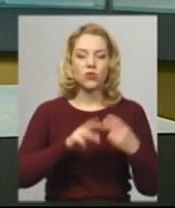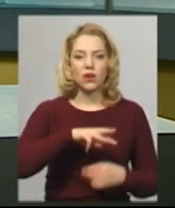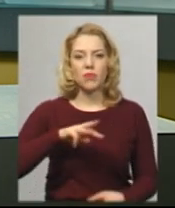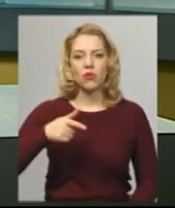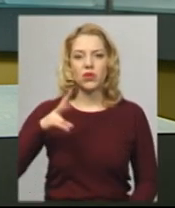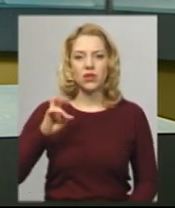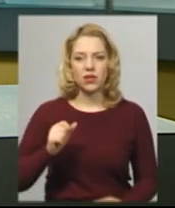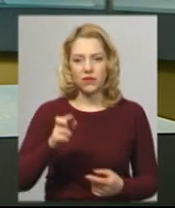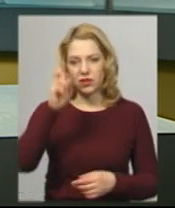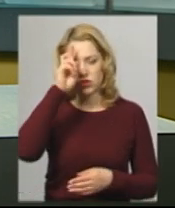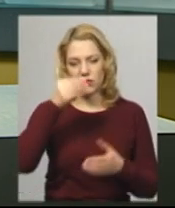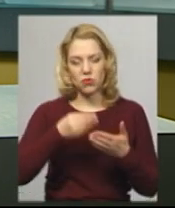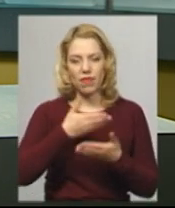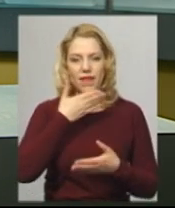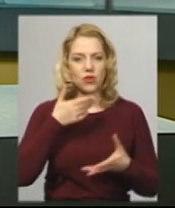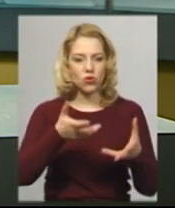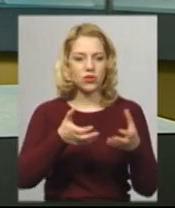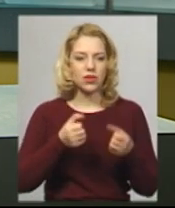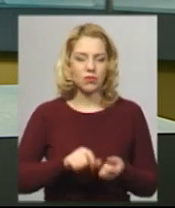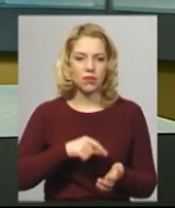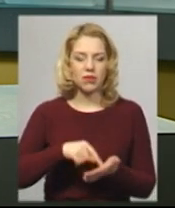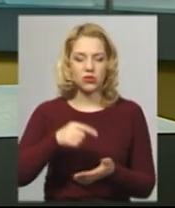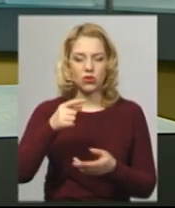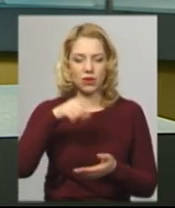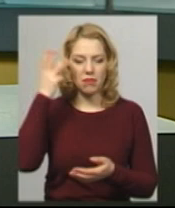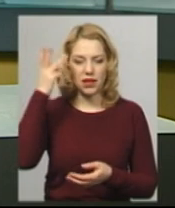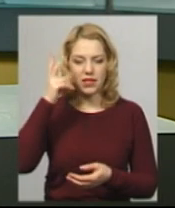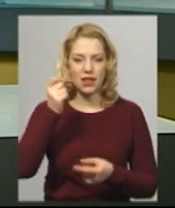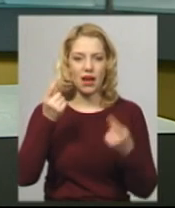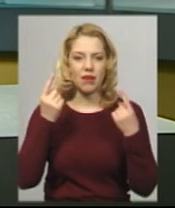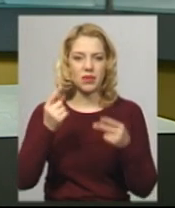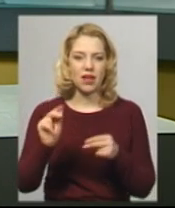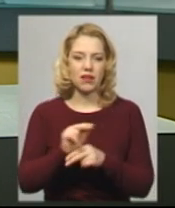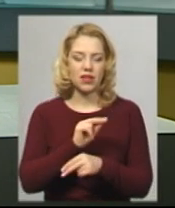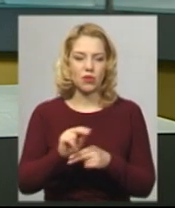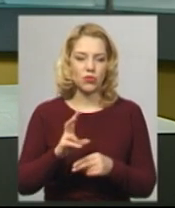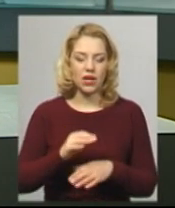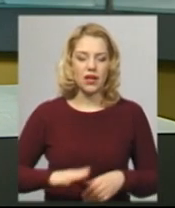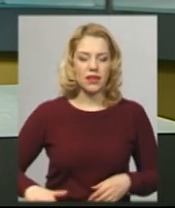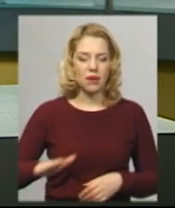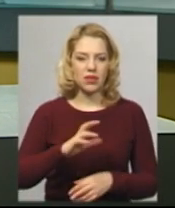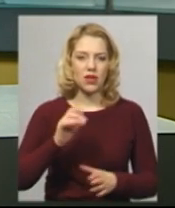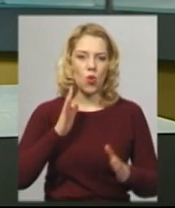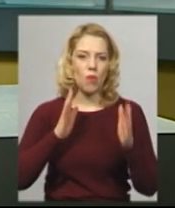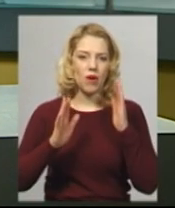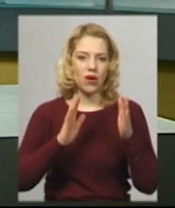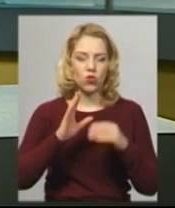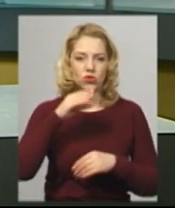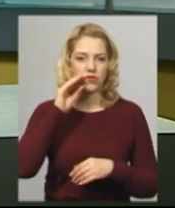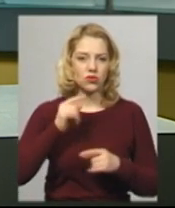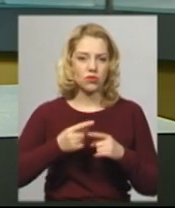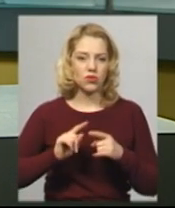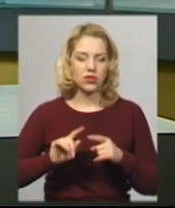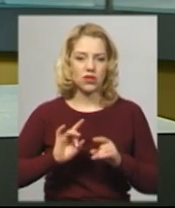бюджету недоотримало місто Хмельницький на капітальний ремонт дитячого майданчика в парку імені Тараса Шевченка. Про це Суспільного